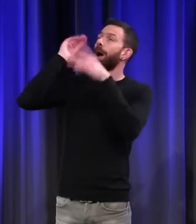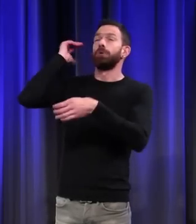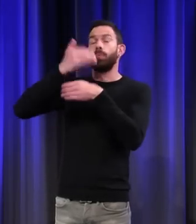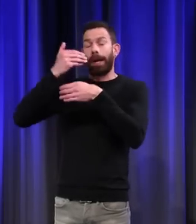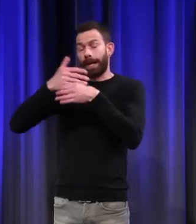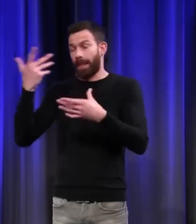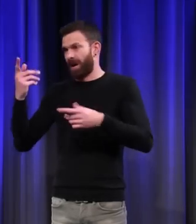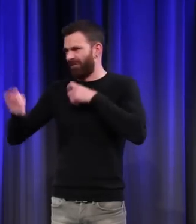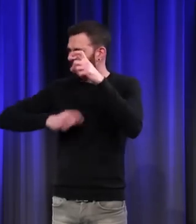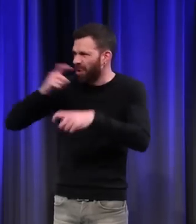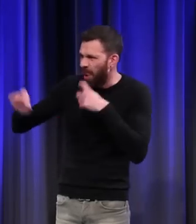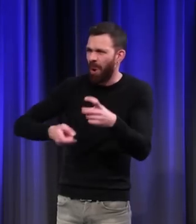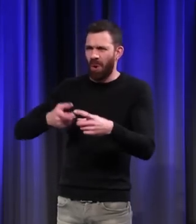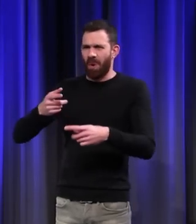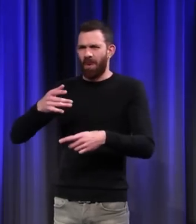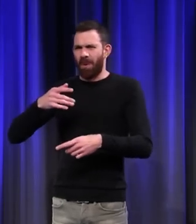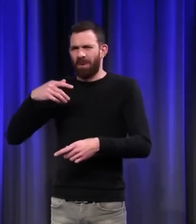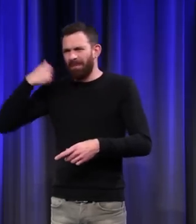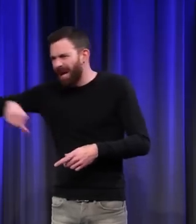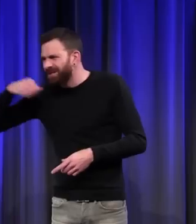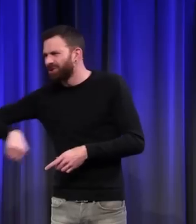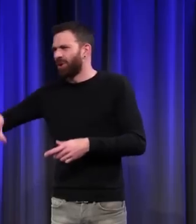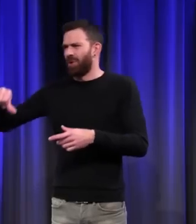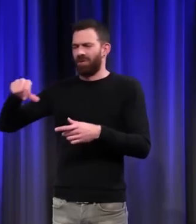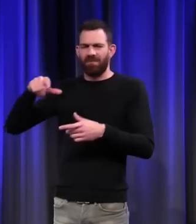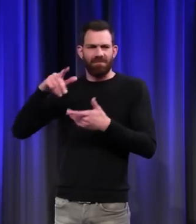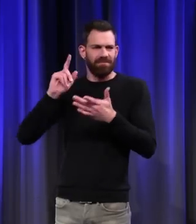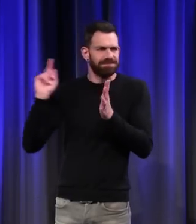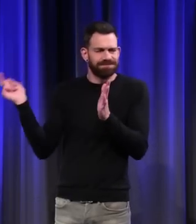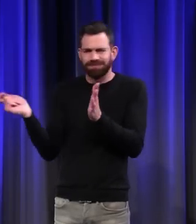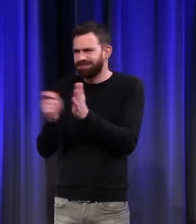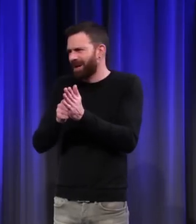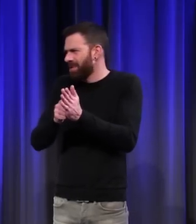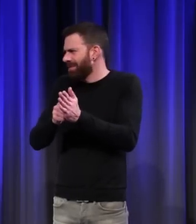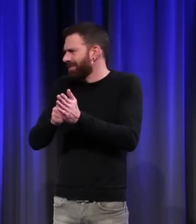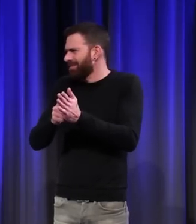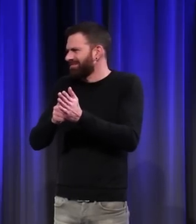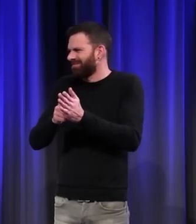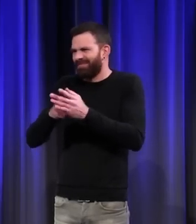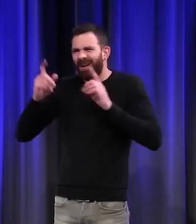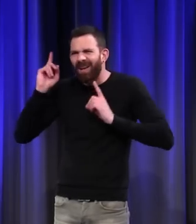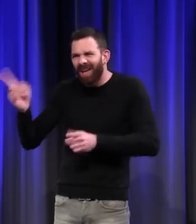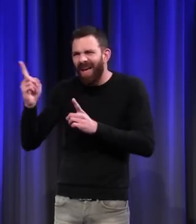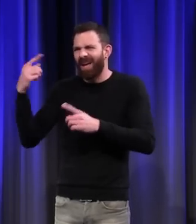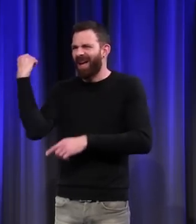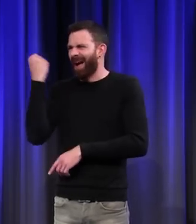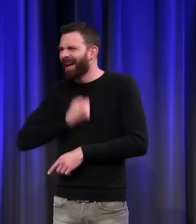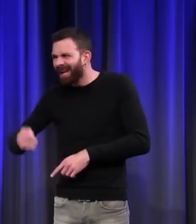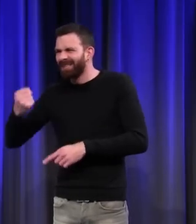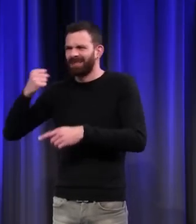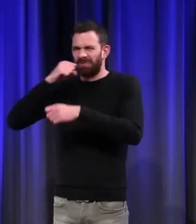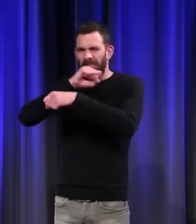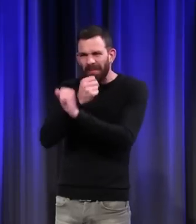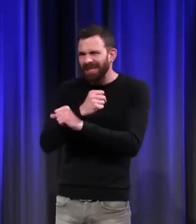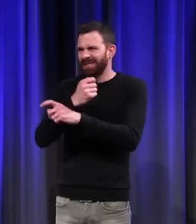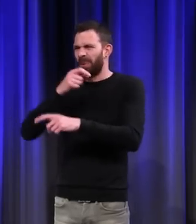violent, cruel, que c'est l'époque des guerres, des crimes, des prisons,